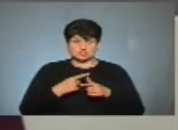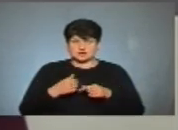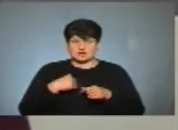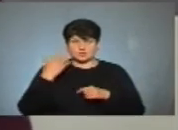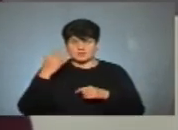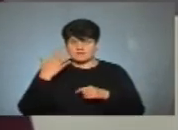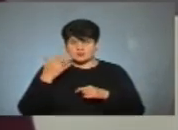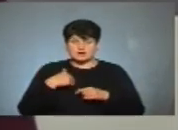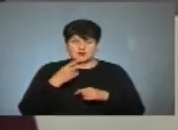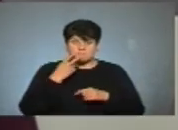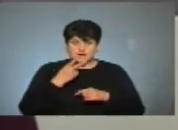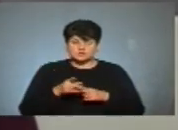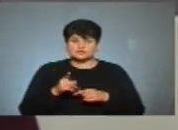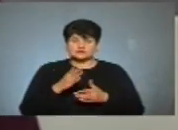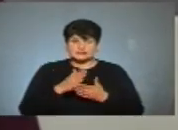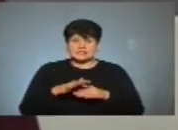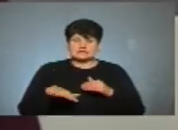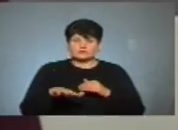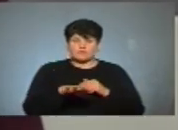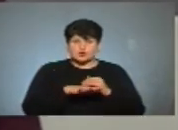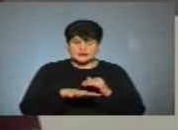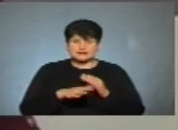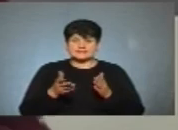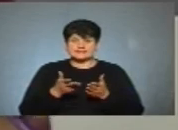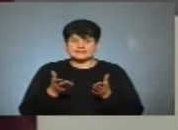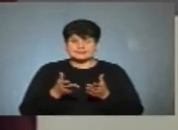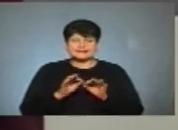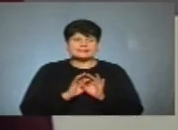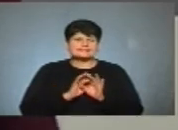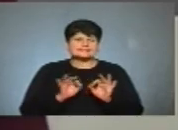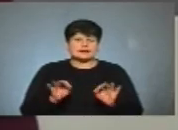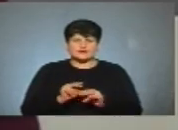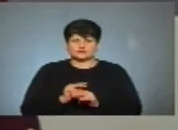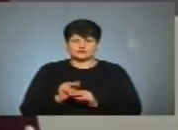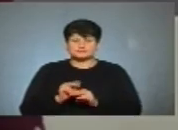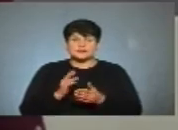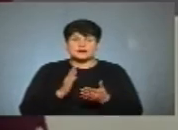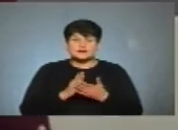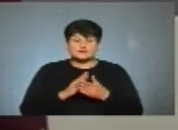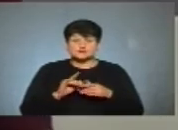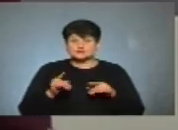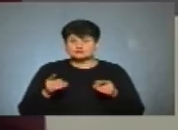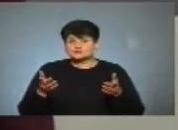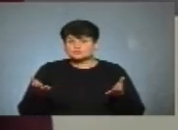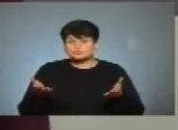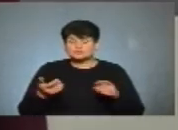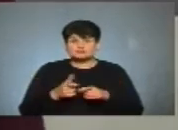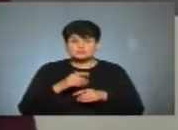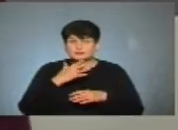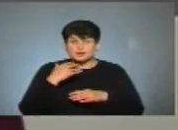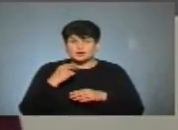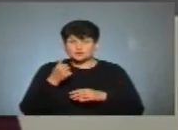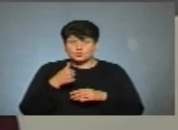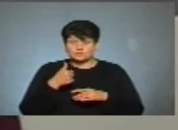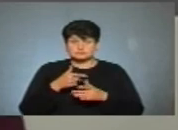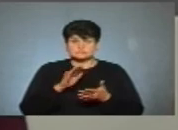уявляла. Я бачу, що є, наприклад, двори, двори, ідеально відремонтовані, а є двори, які чомусь дуже багато вже років в